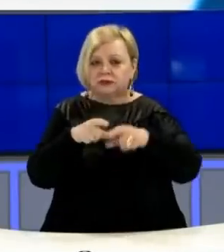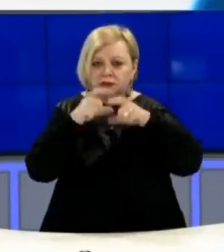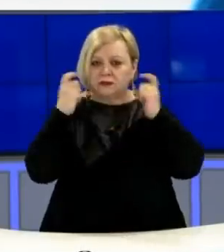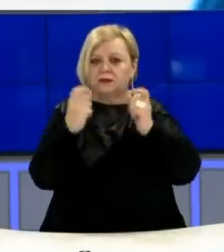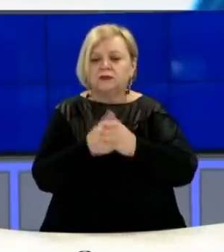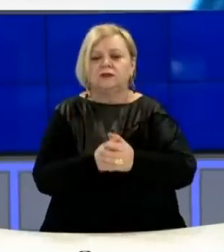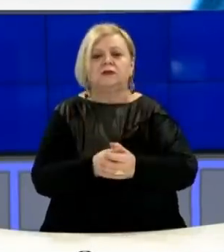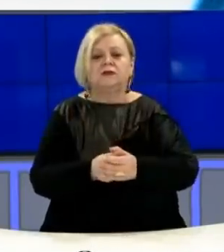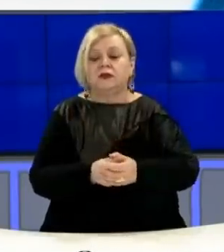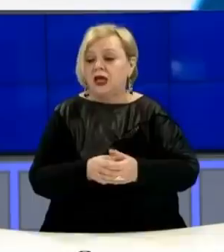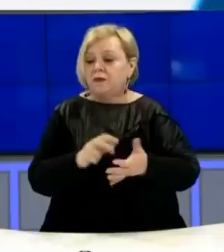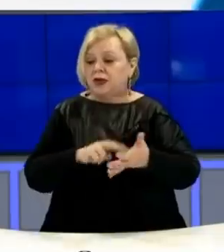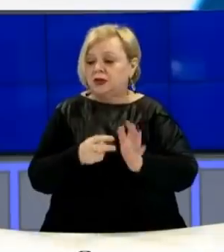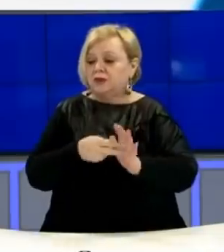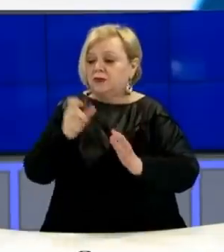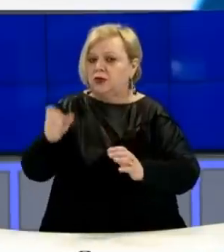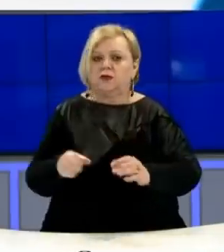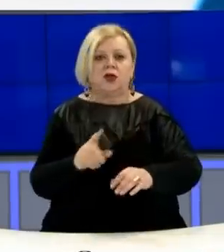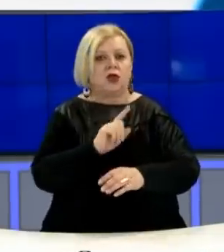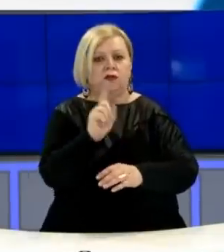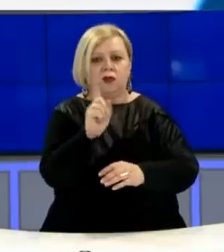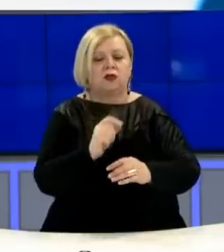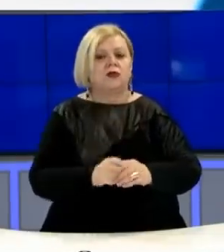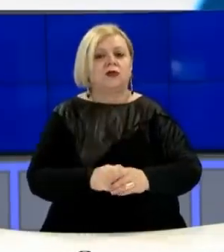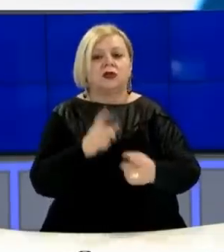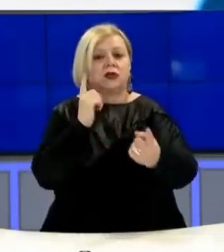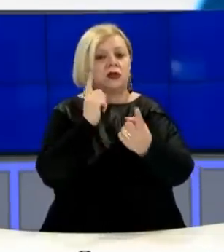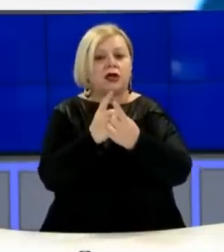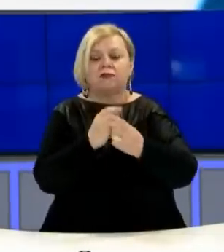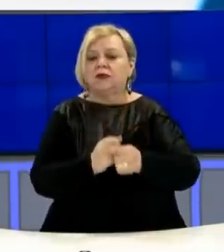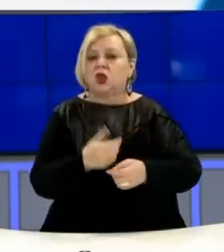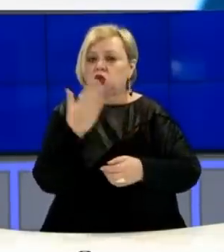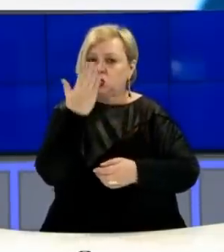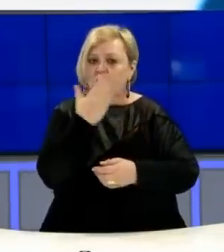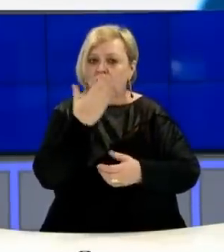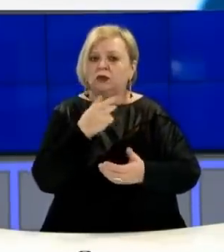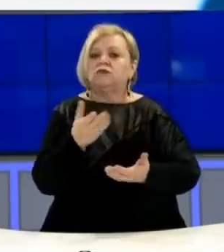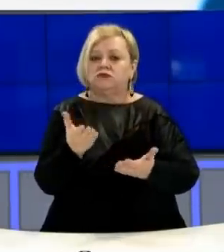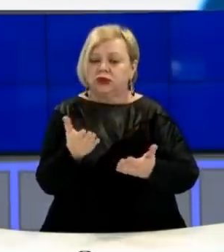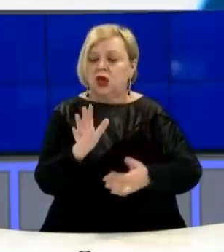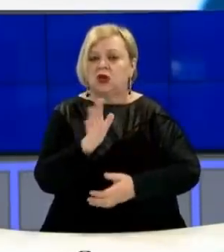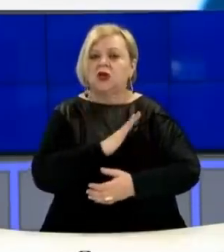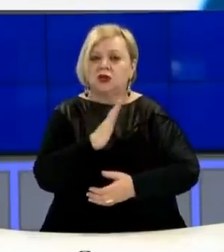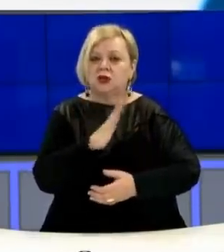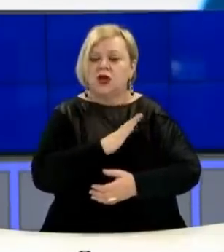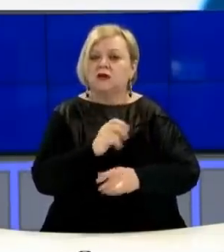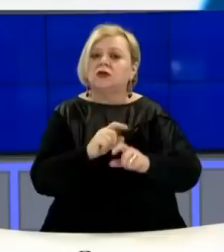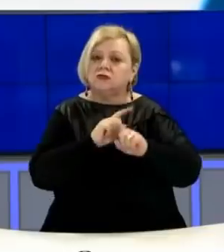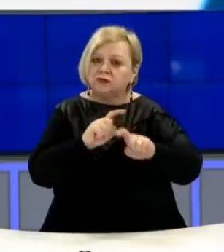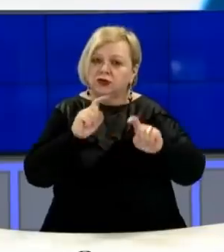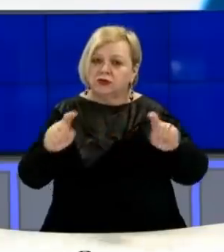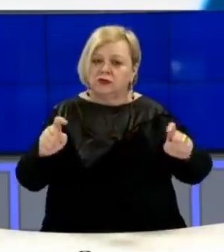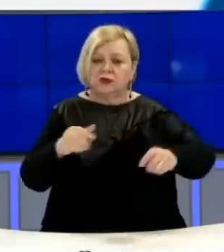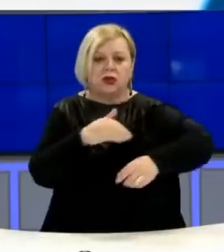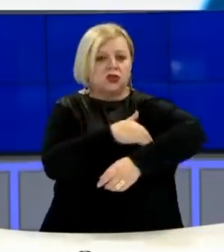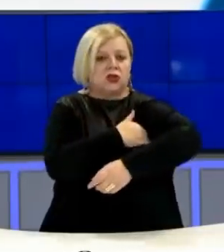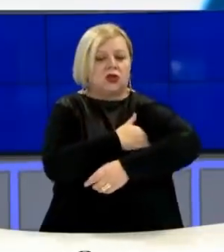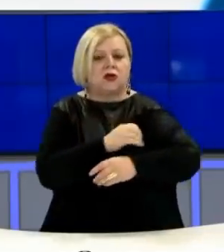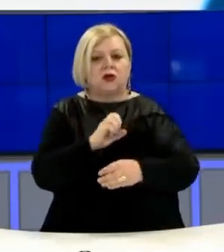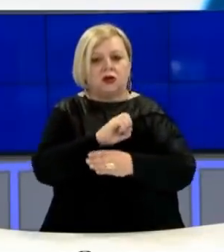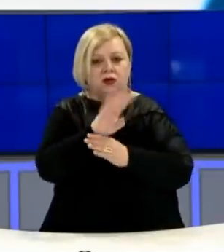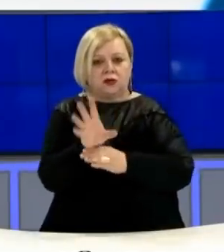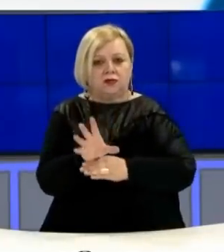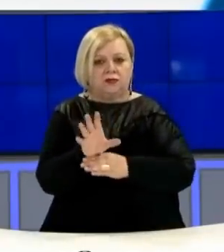partit politike të mos mbajnë takimet në shkola, pasi si pas ti, kjo gjërë rezikon infektimin e nëzënëzve nga Covid